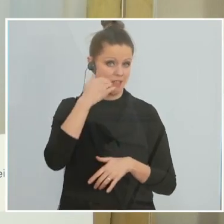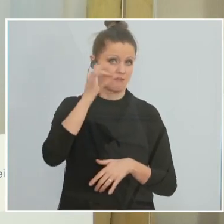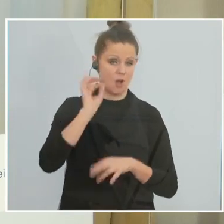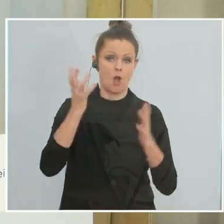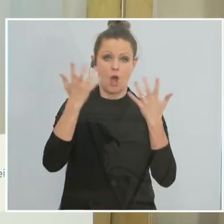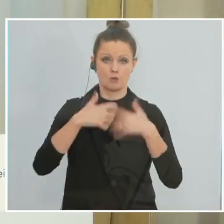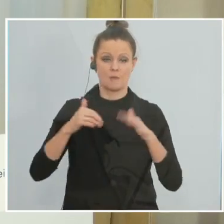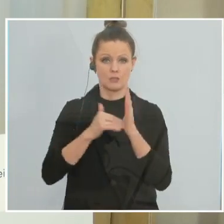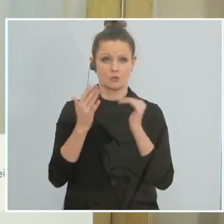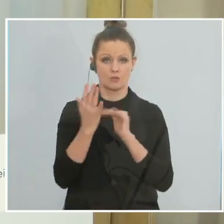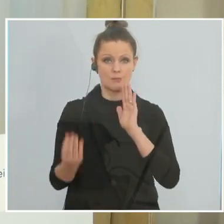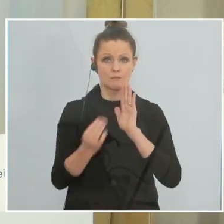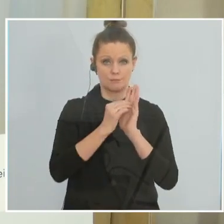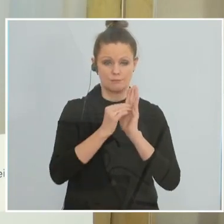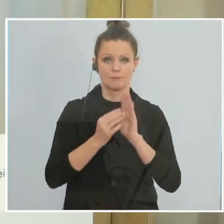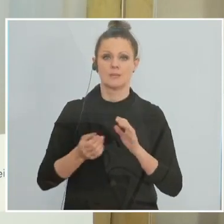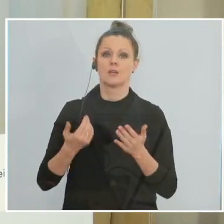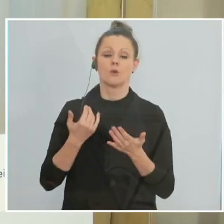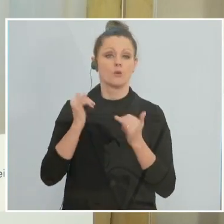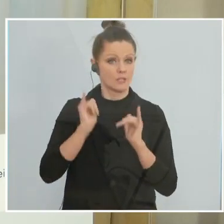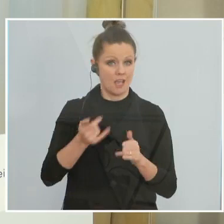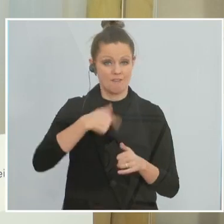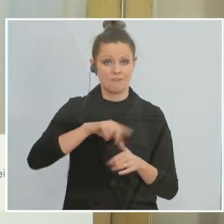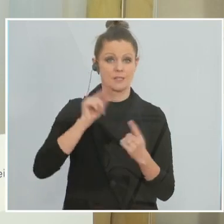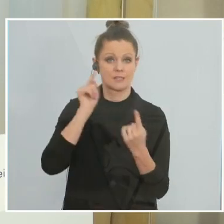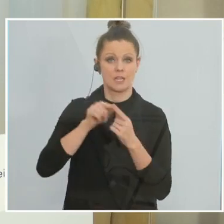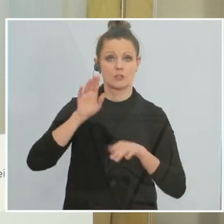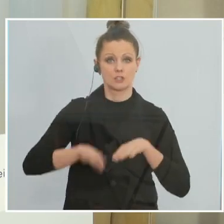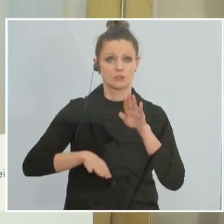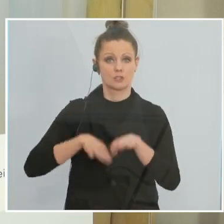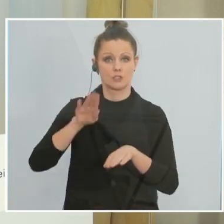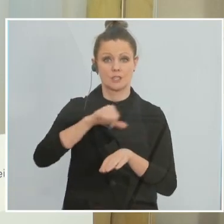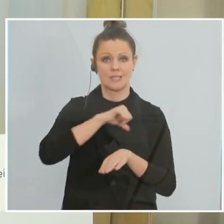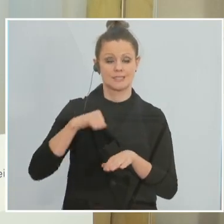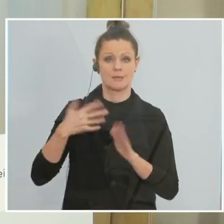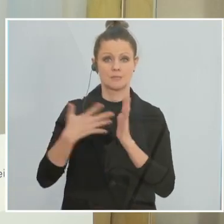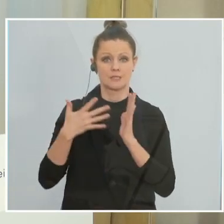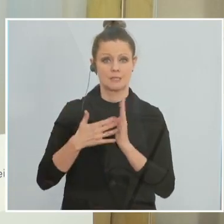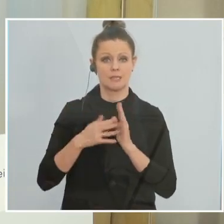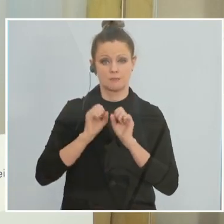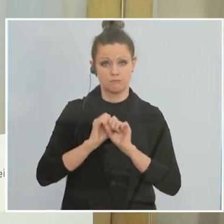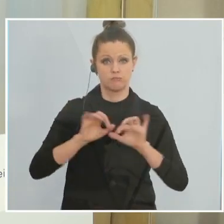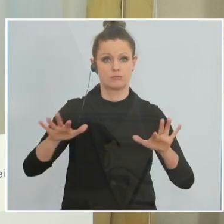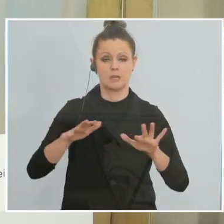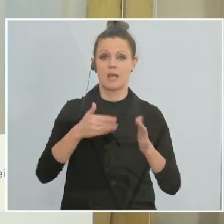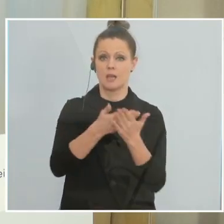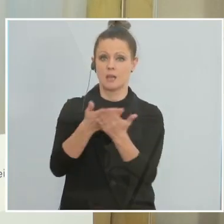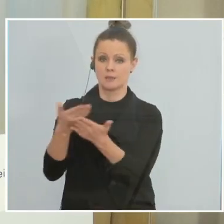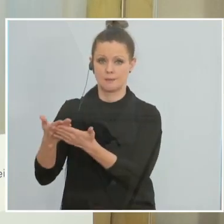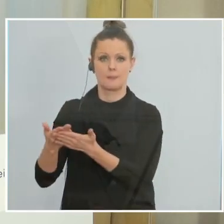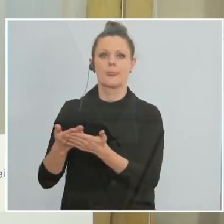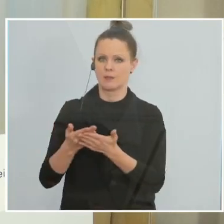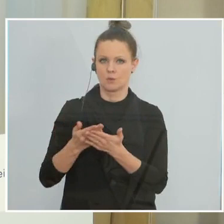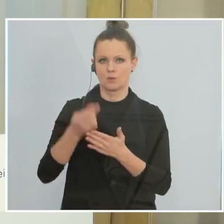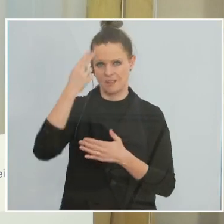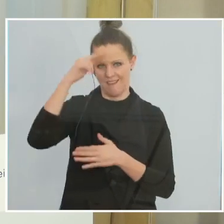verankert. Und ja, wir wollen Schritt für Schritt mit diesen Selbsttests in die Breite gehen. Und ich bin da absolut einer Meinung mit dem